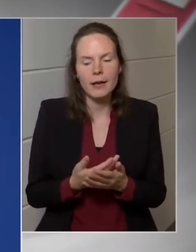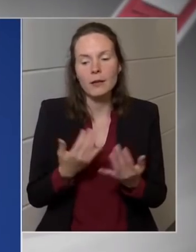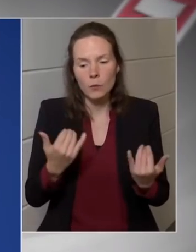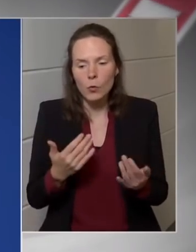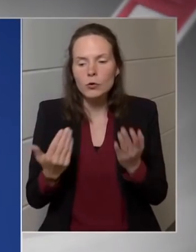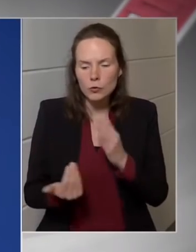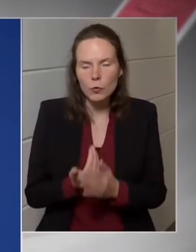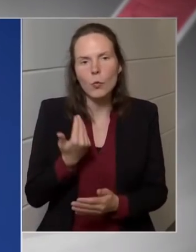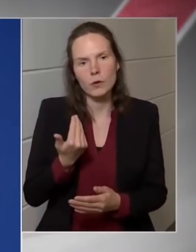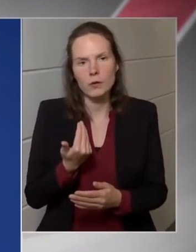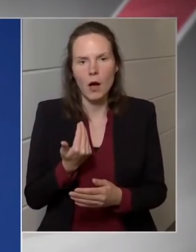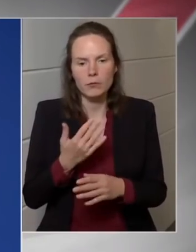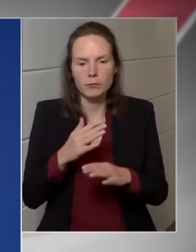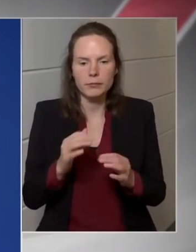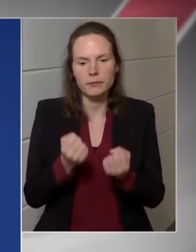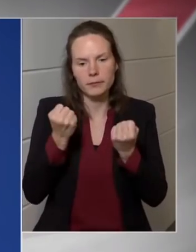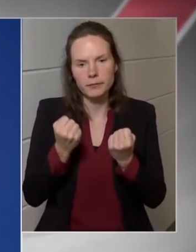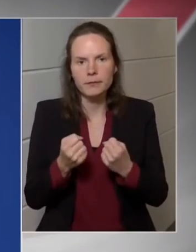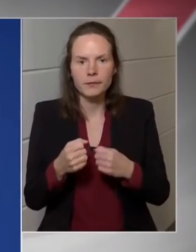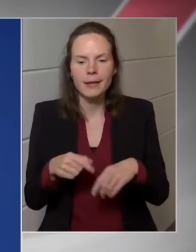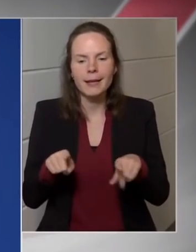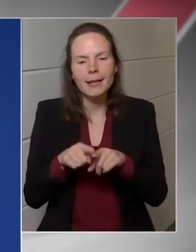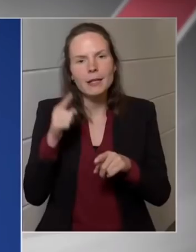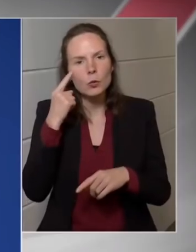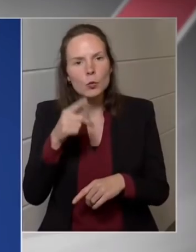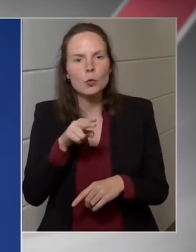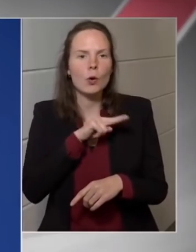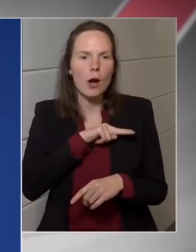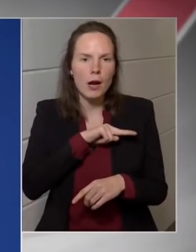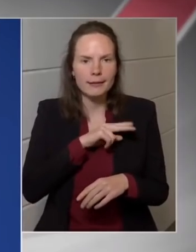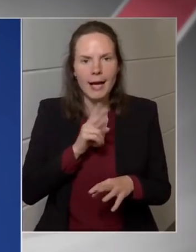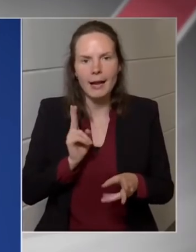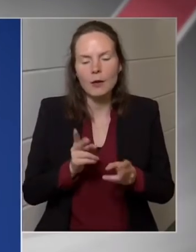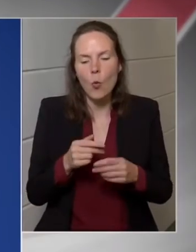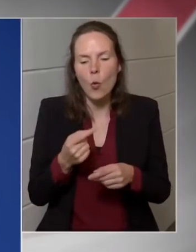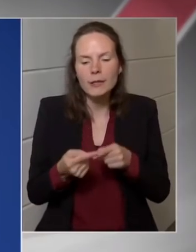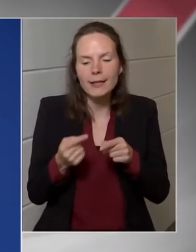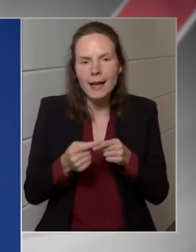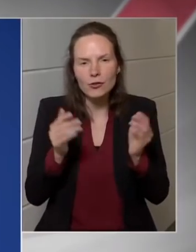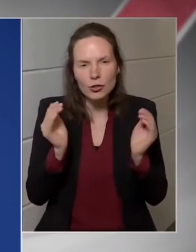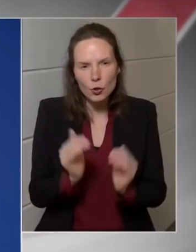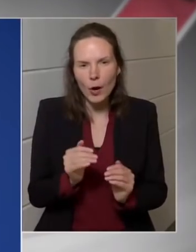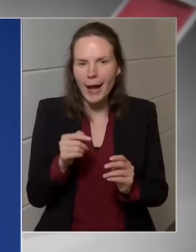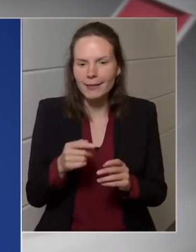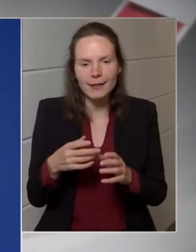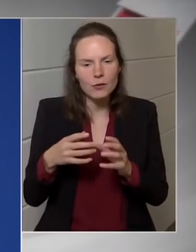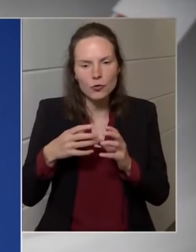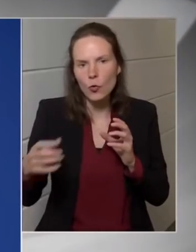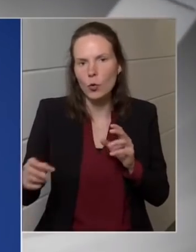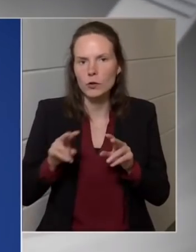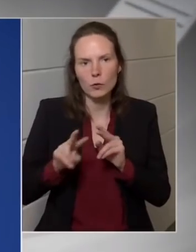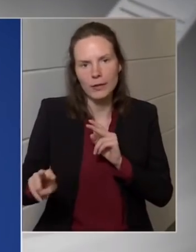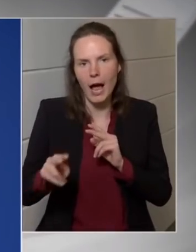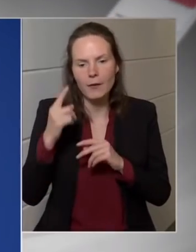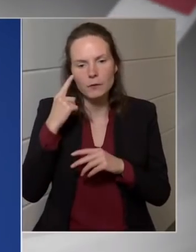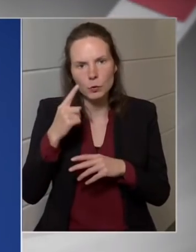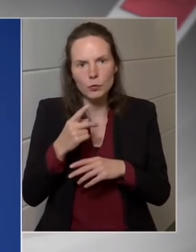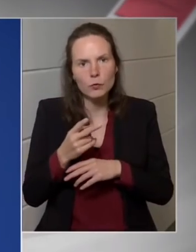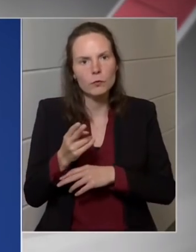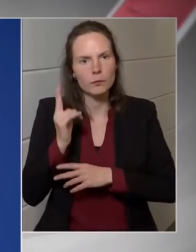teszünk ennek érdekében, így azt tudjuk garantálni, hogy a rezsicsökkentés az hosszú távon is fenntartható.